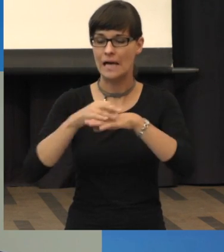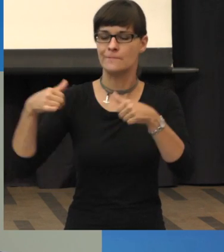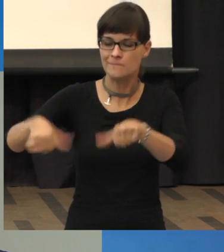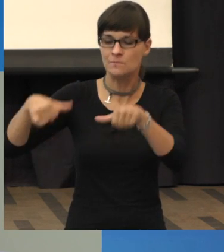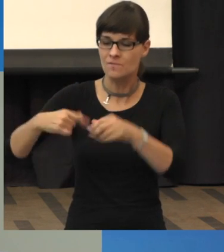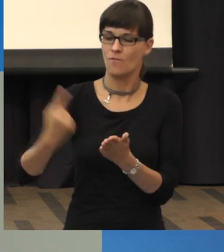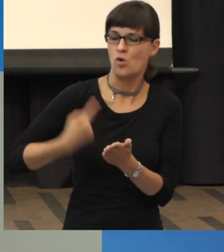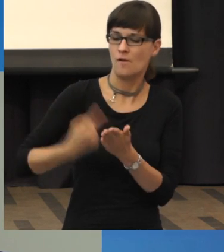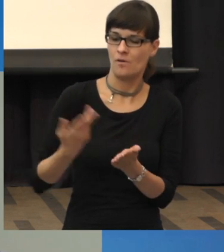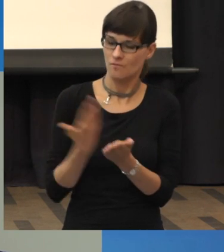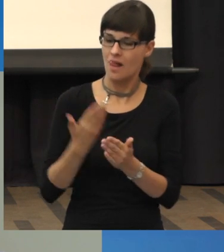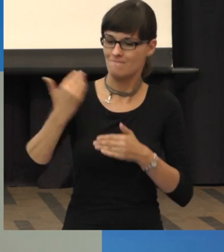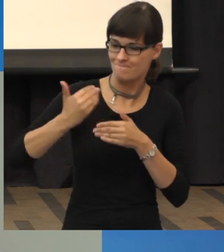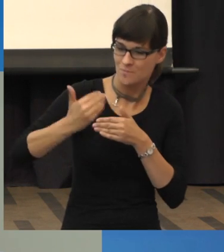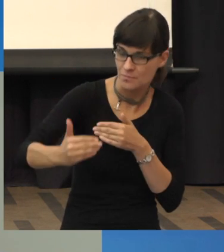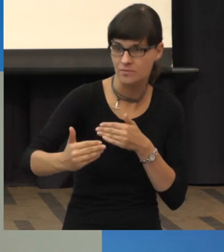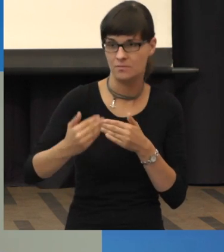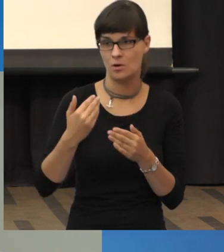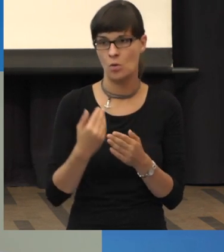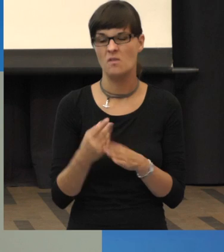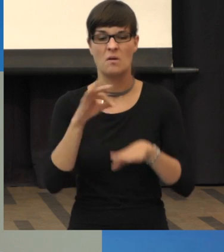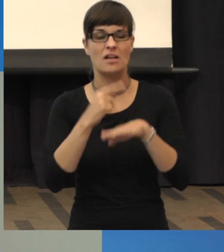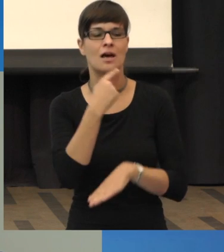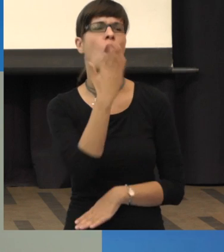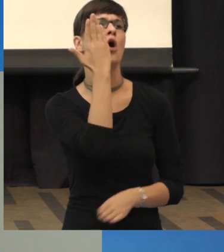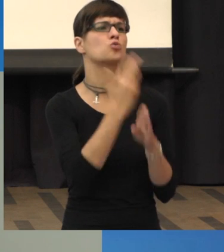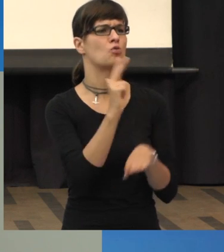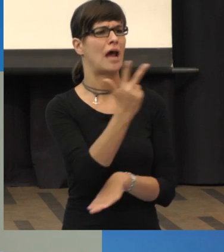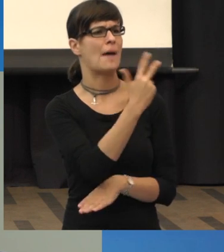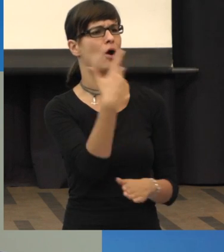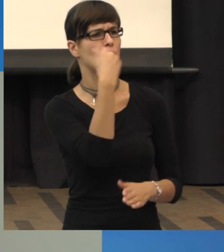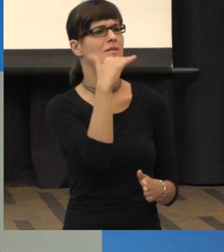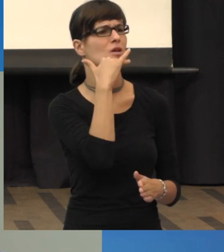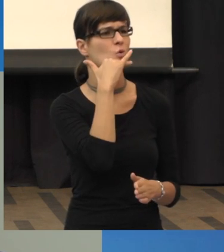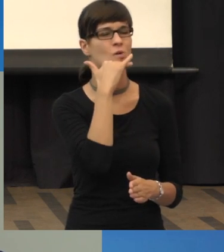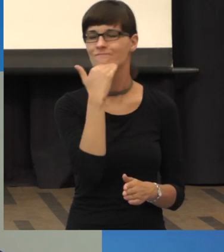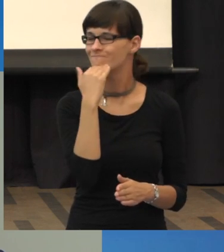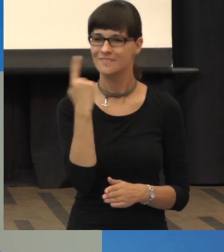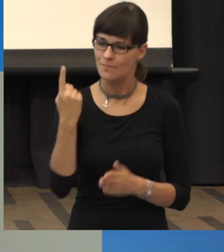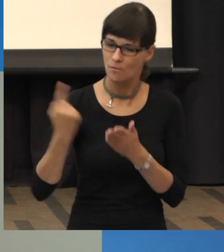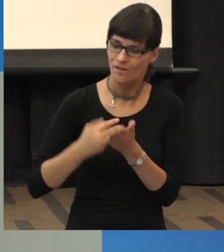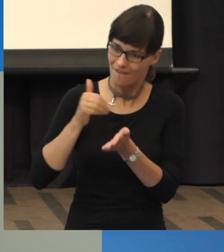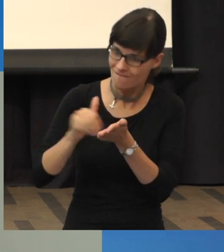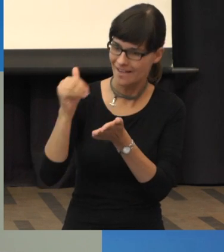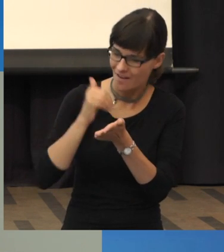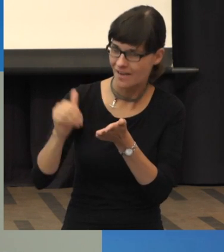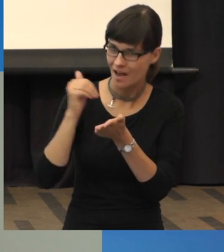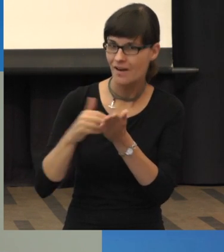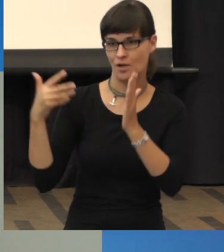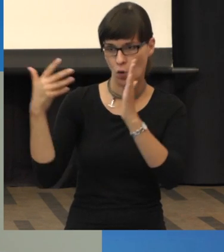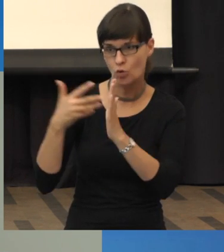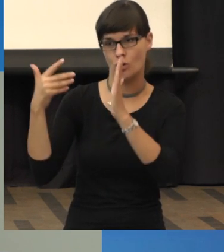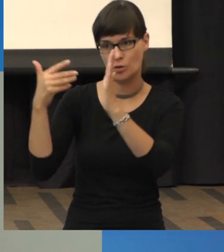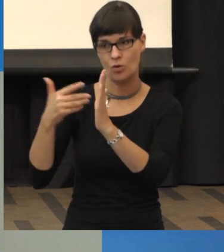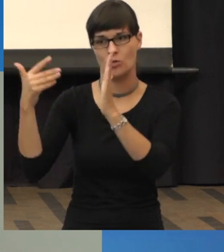regelmäßig, auch wenn man drei Spritzen gekriegt hat, danach kontrollieren zu lassen. Ich versuche, meine Patienten auch wirklich regelmäßig